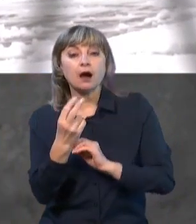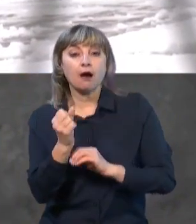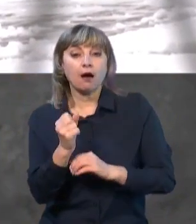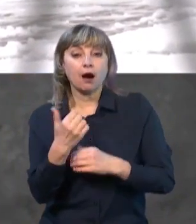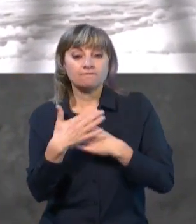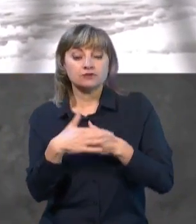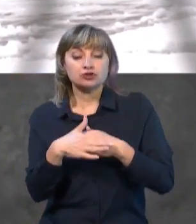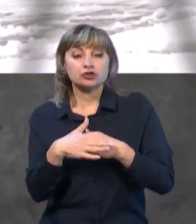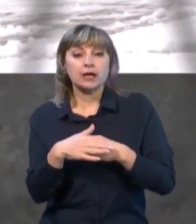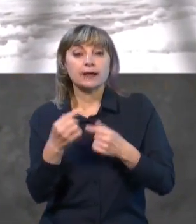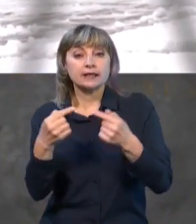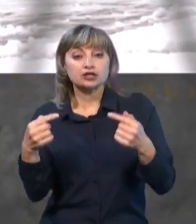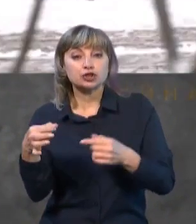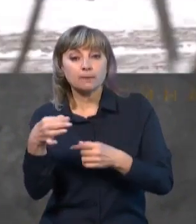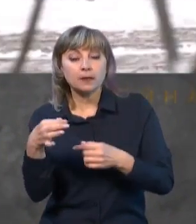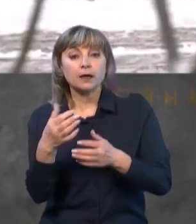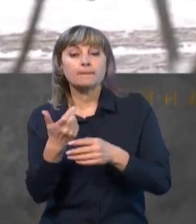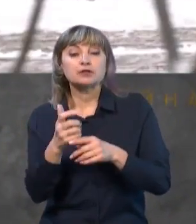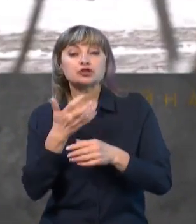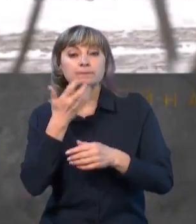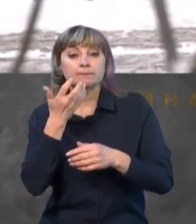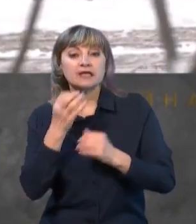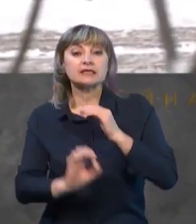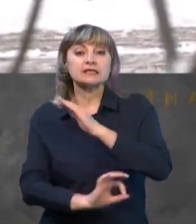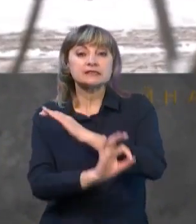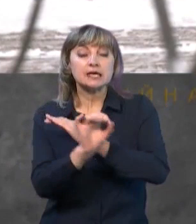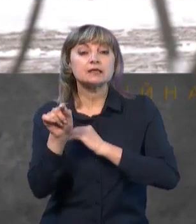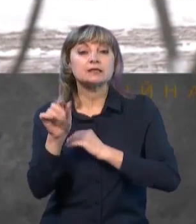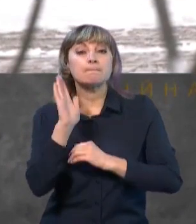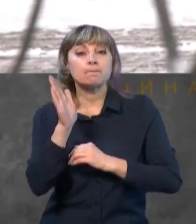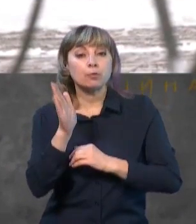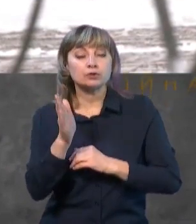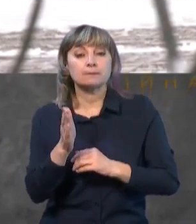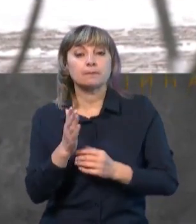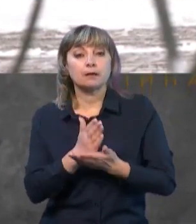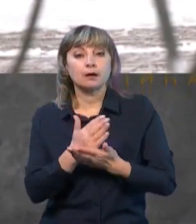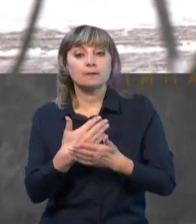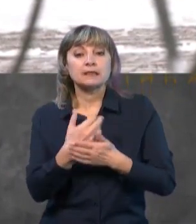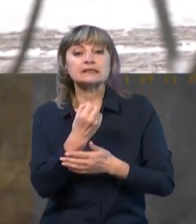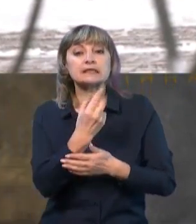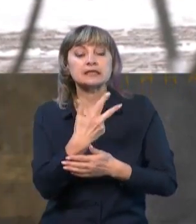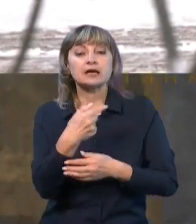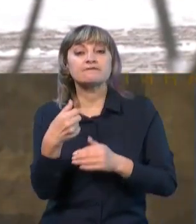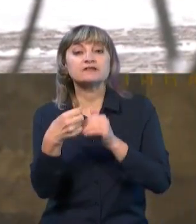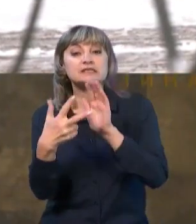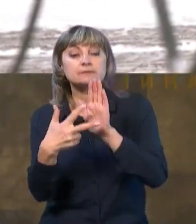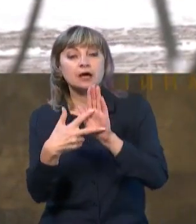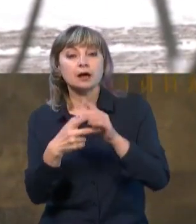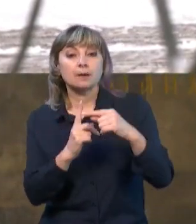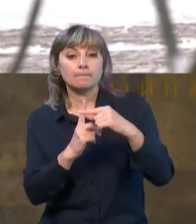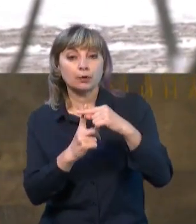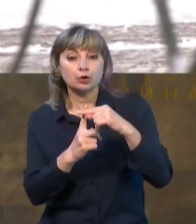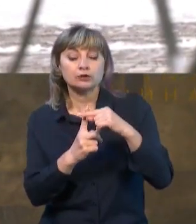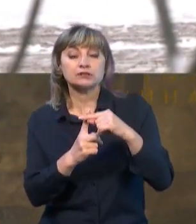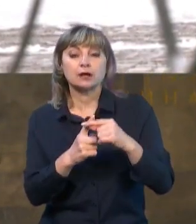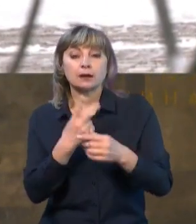вже решта областей, більшість південних, східних, там будемо мати близько 13-18 з позначкою плюс. Тому